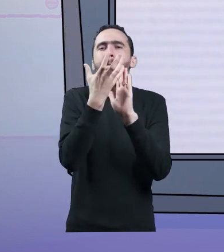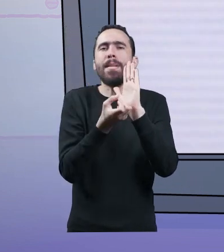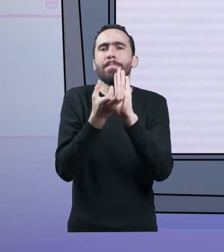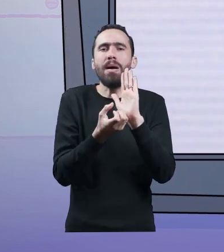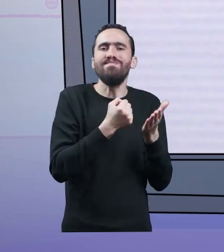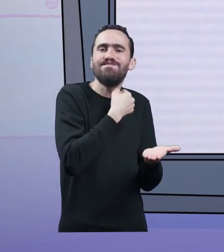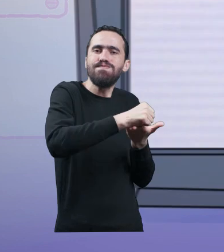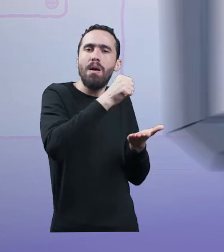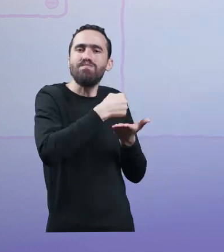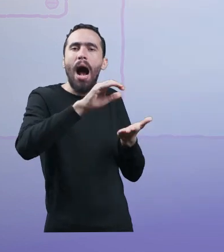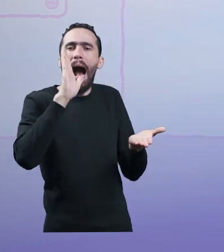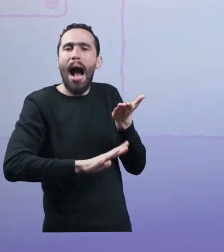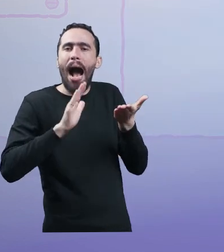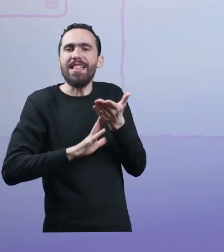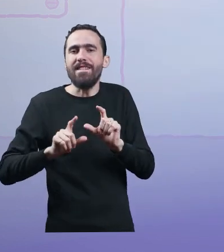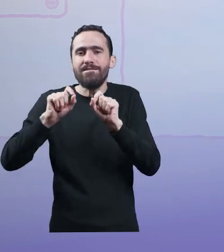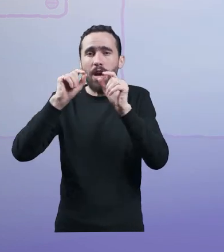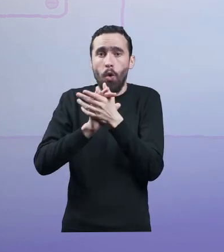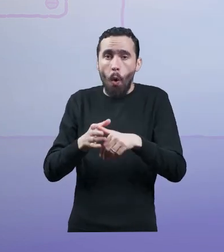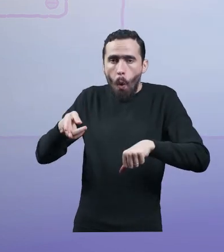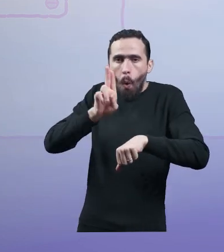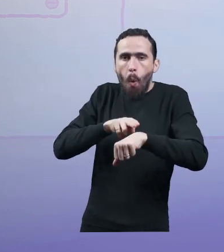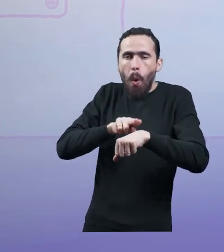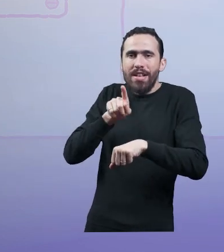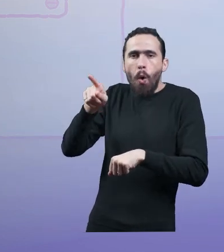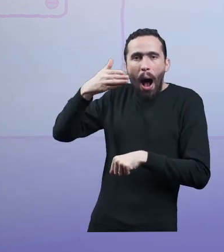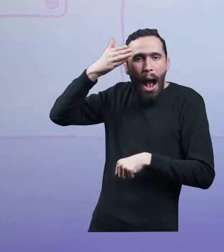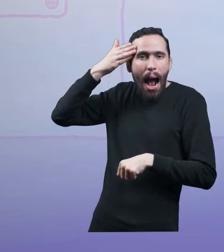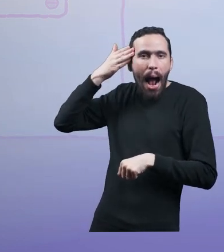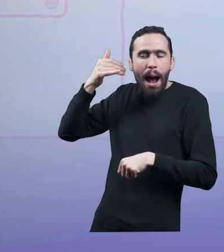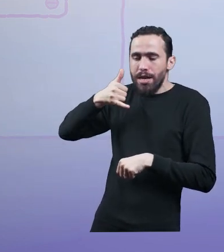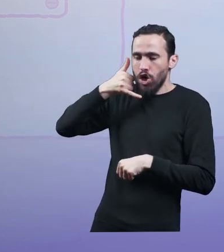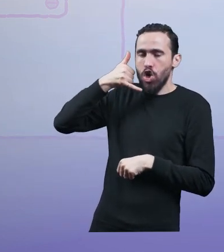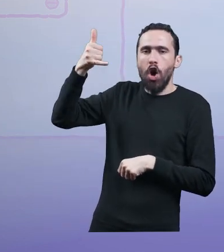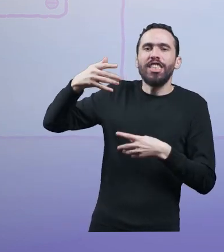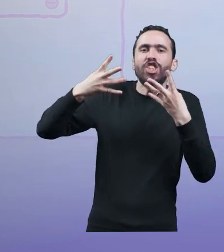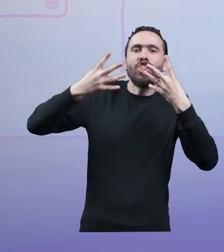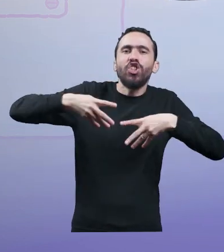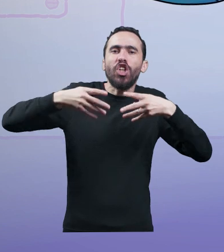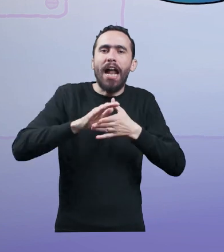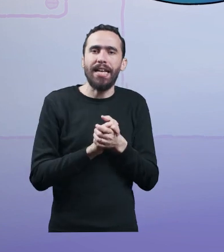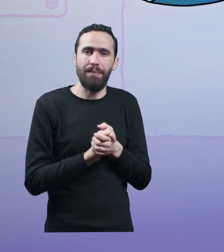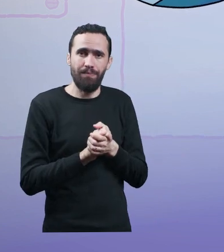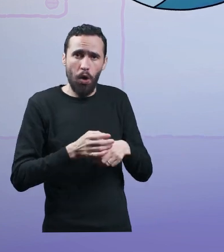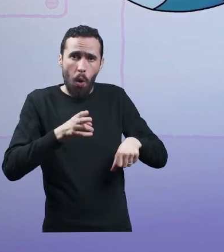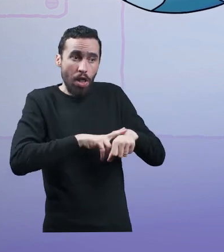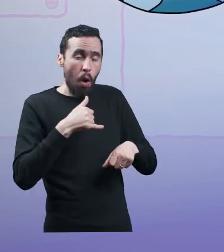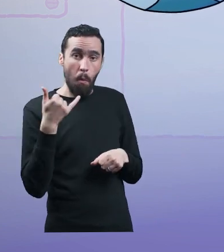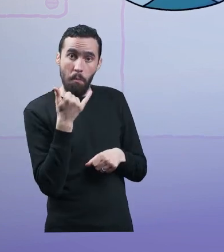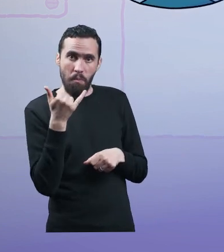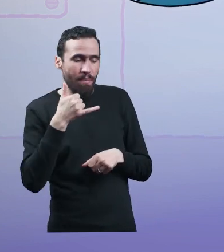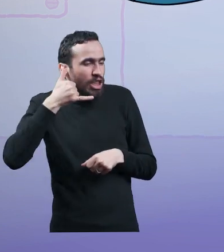البرامج الضارة وعليكم الاستعانة بالدعم الفني من خلال التواصل مع